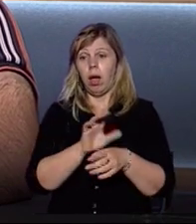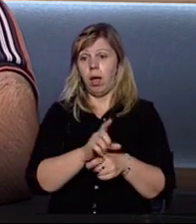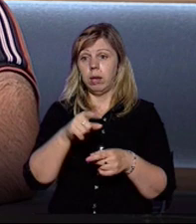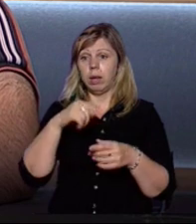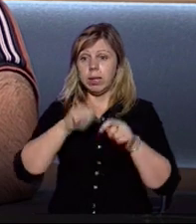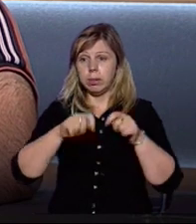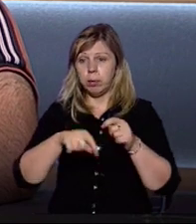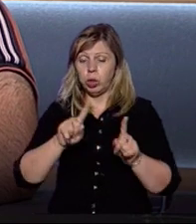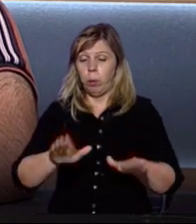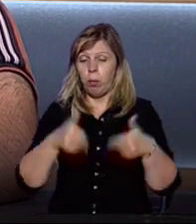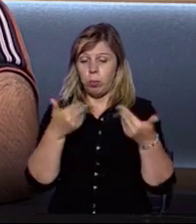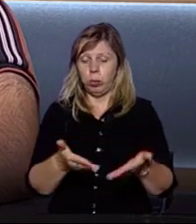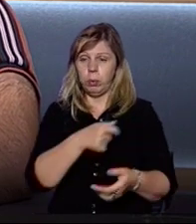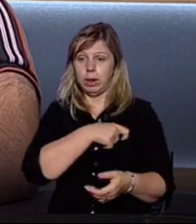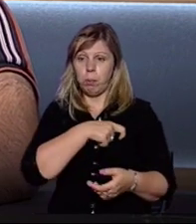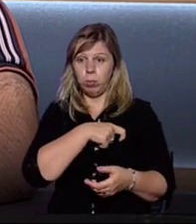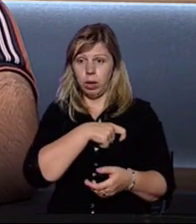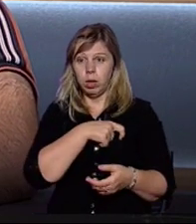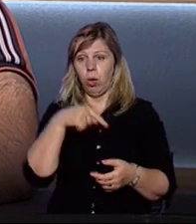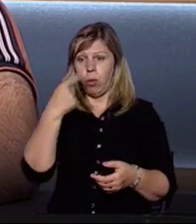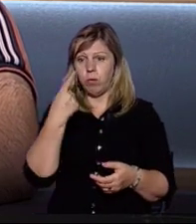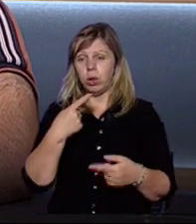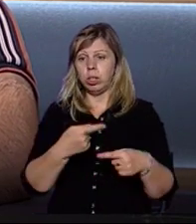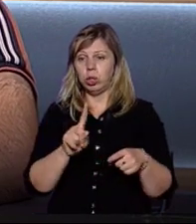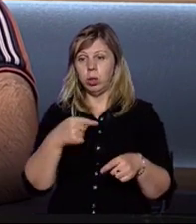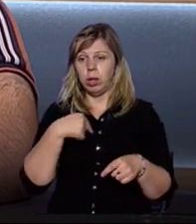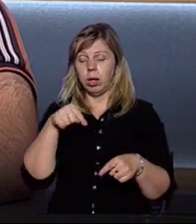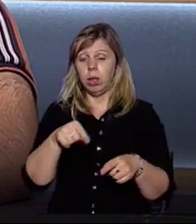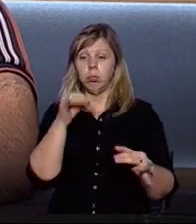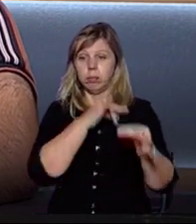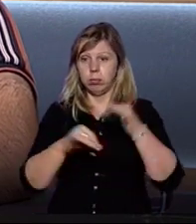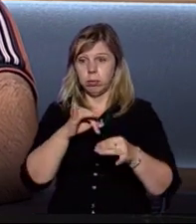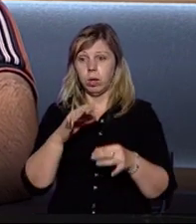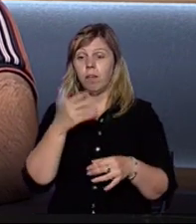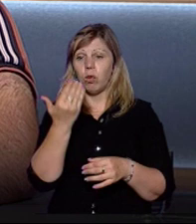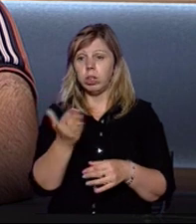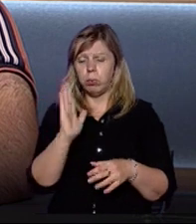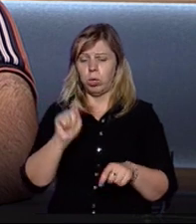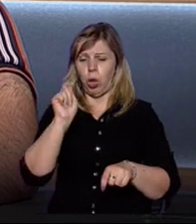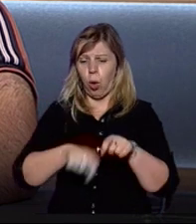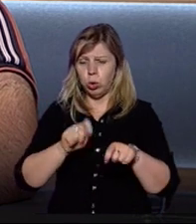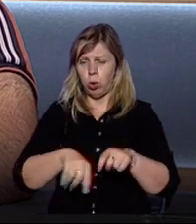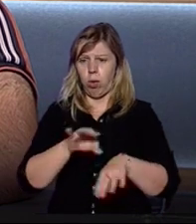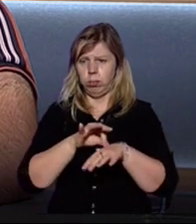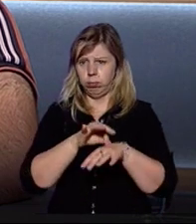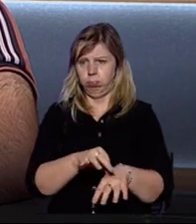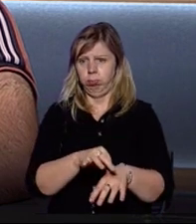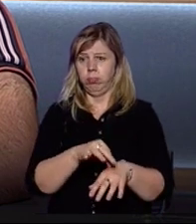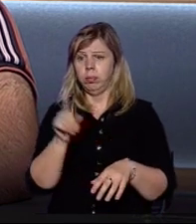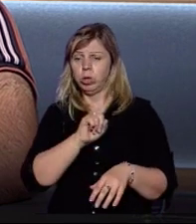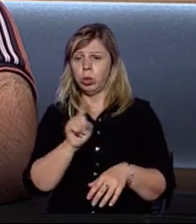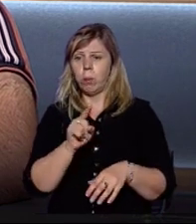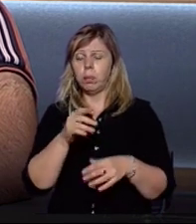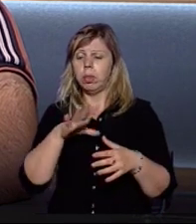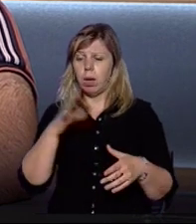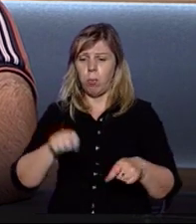середовище і те, що пропонується депутатам, говорить те, що я до цього розмовляв. Вони будуть контроль вести, щоб не було